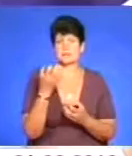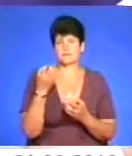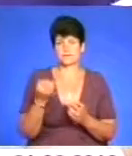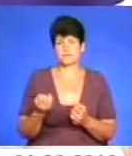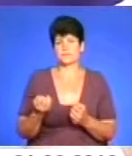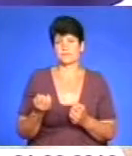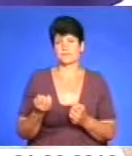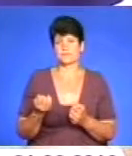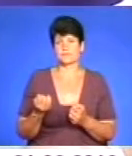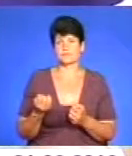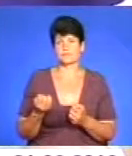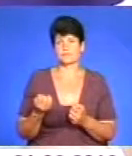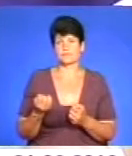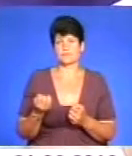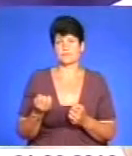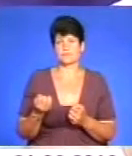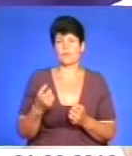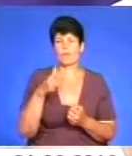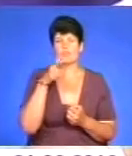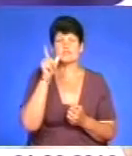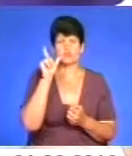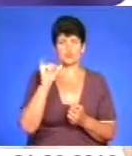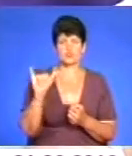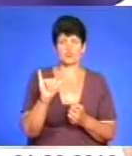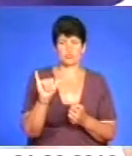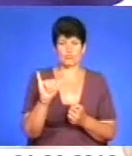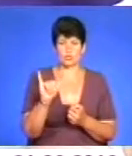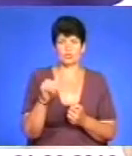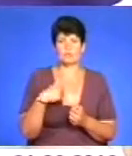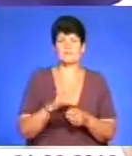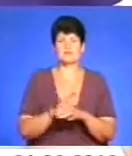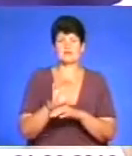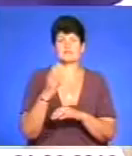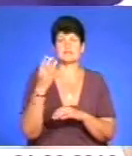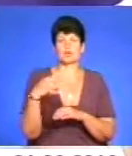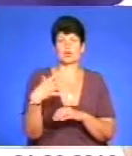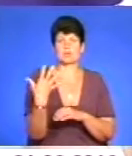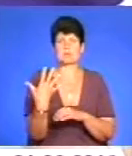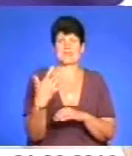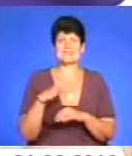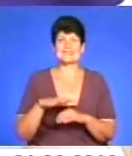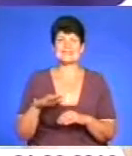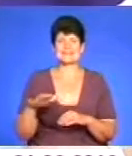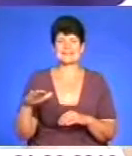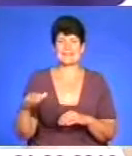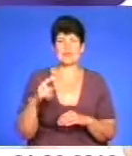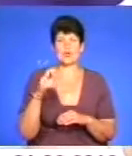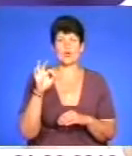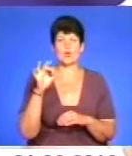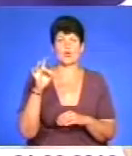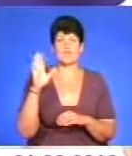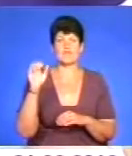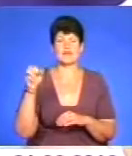позам вчора, в суботу, ми відправили 45 дітей в Хорватію,